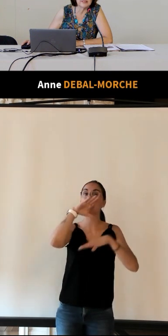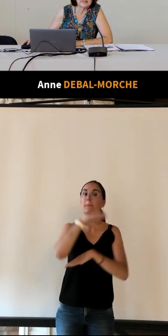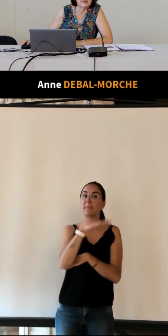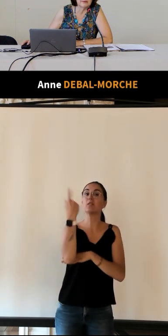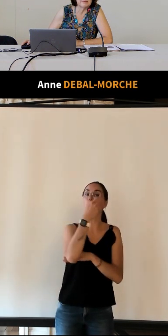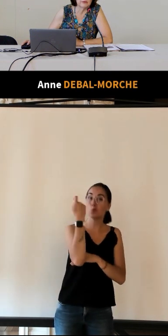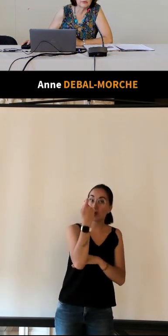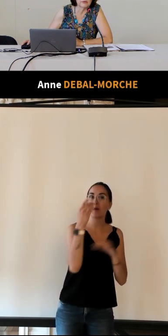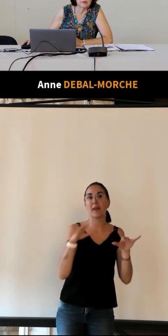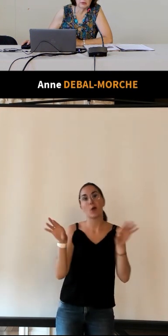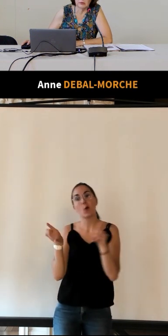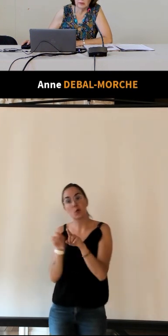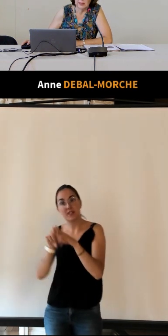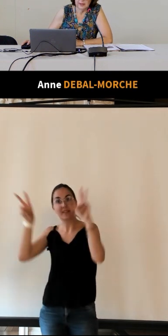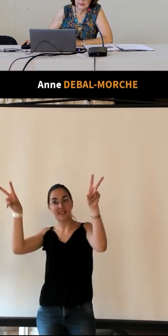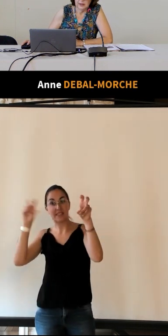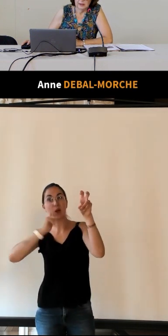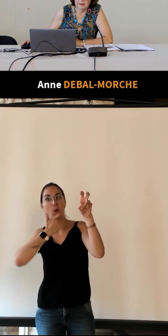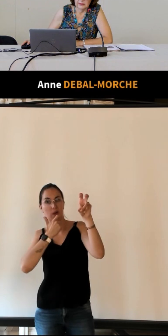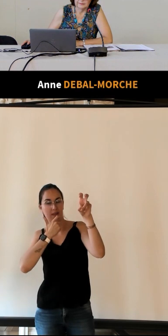anglais qui est quand même sur le